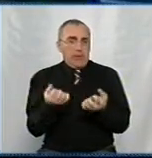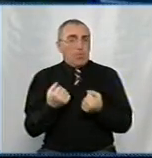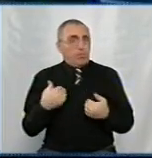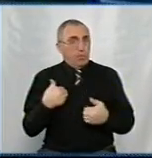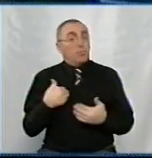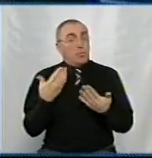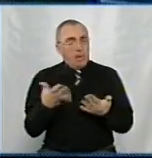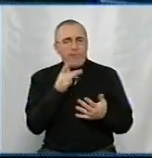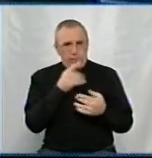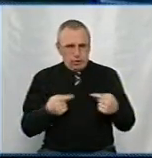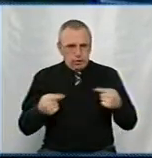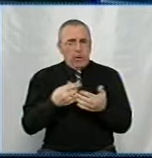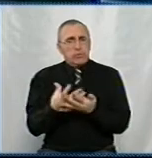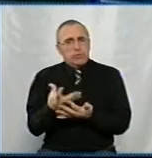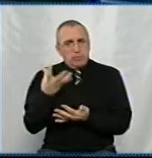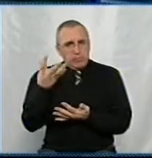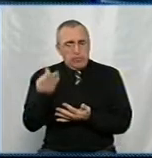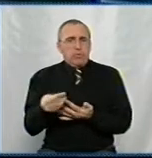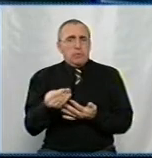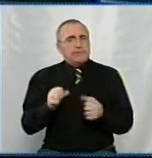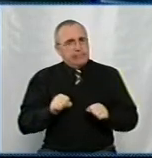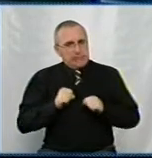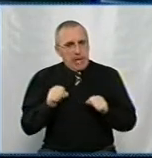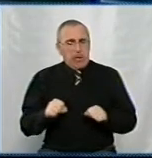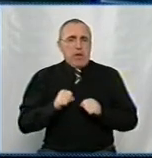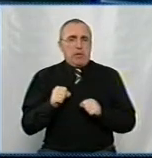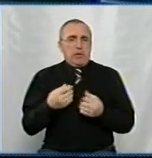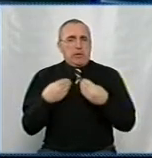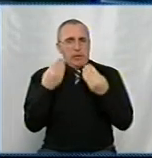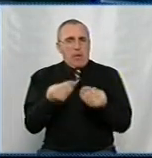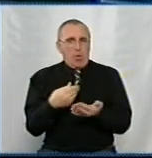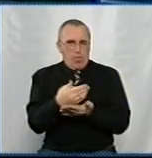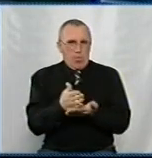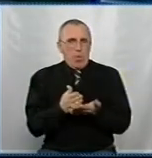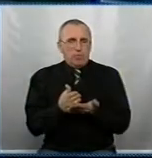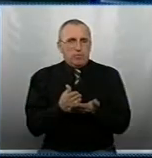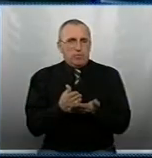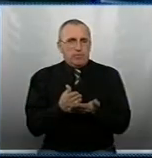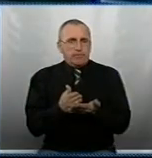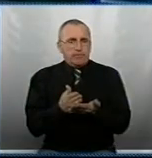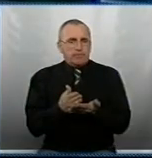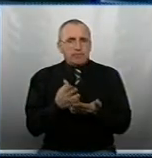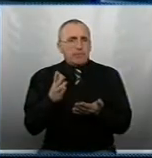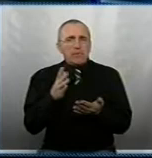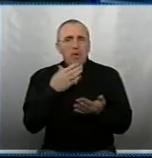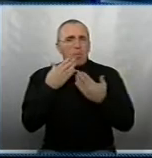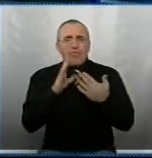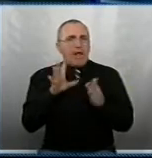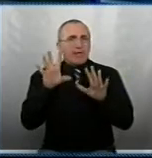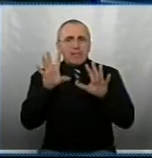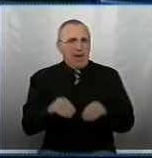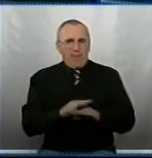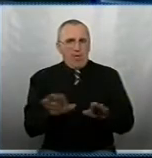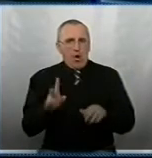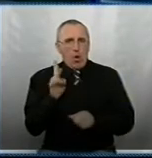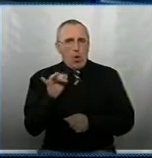субсидію, і вчасно сплачують, теж стараються за надання послуг. Тут же навіть, перепрошую, мова, не в відключенні, не в застосуванні